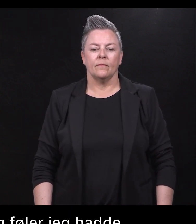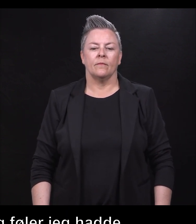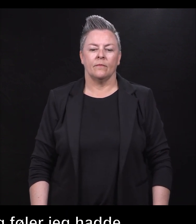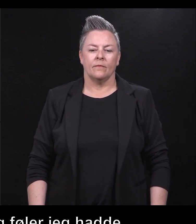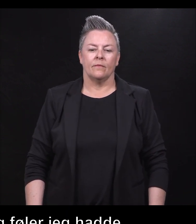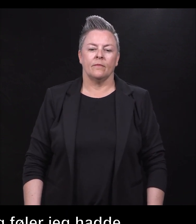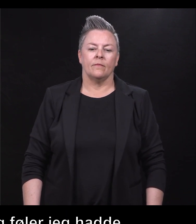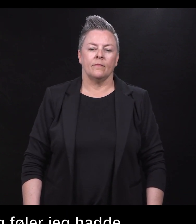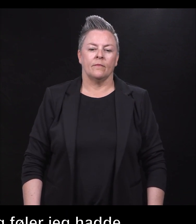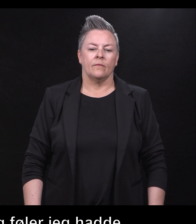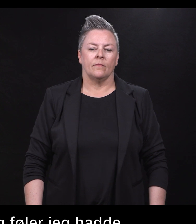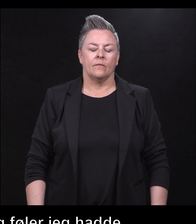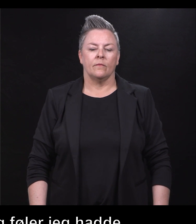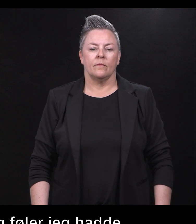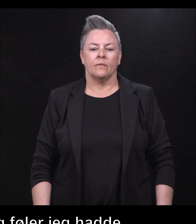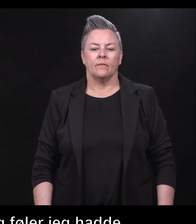av seilskuta.